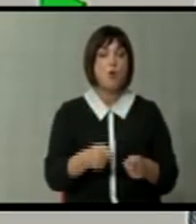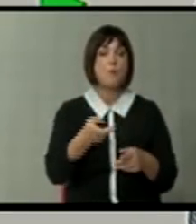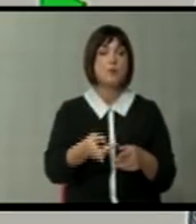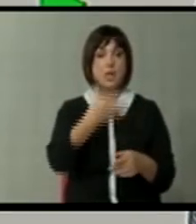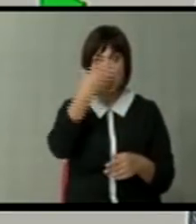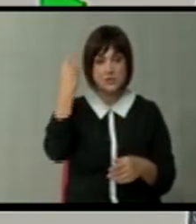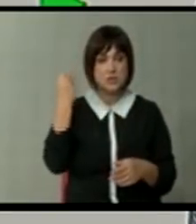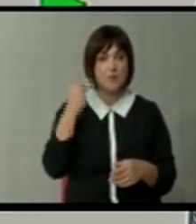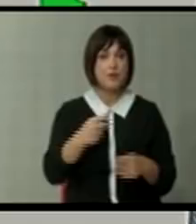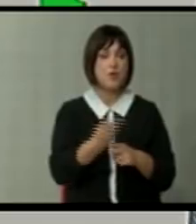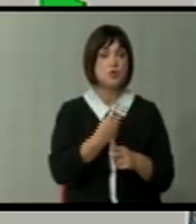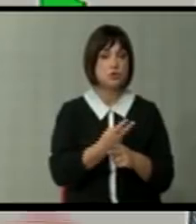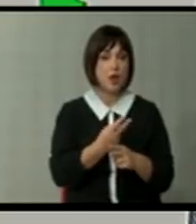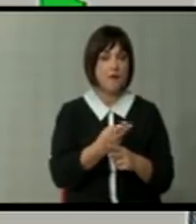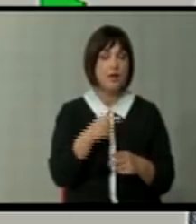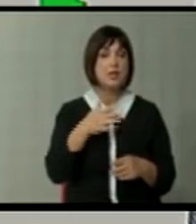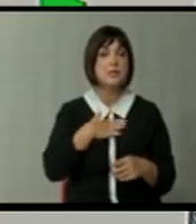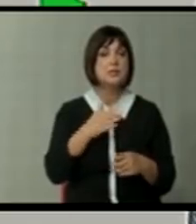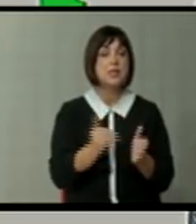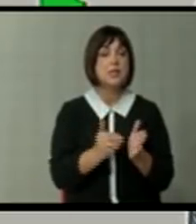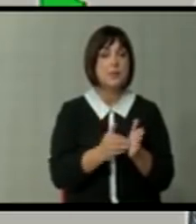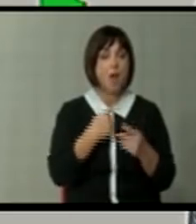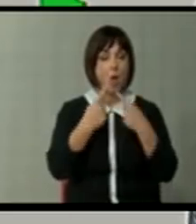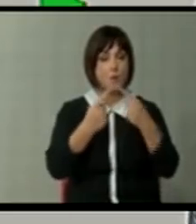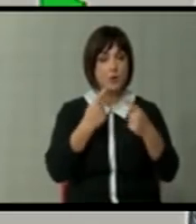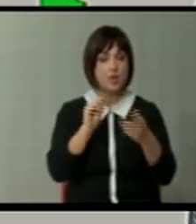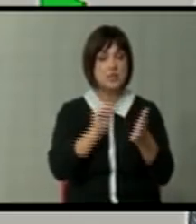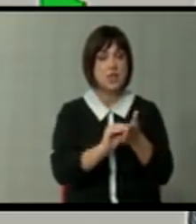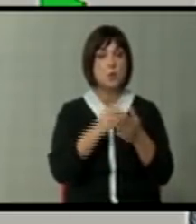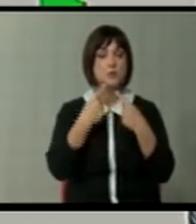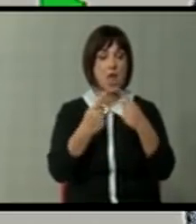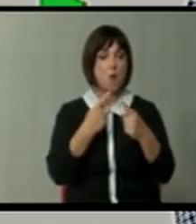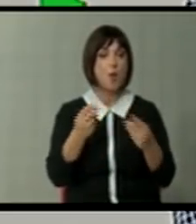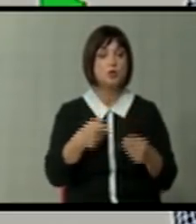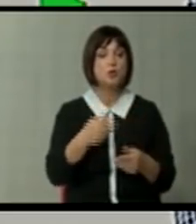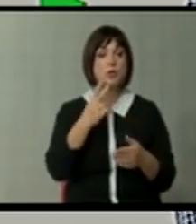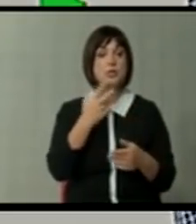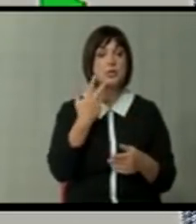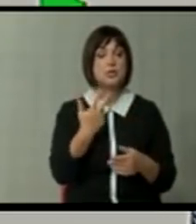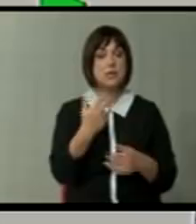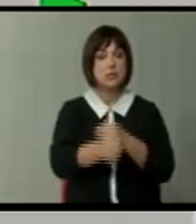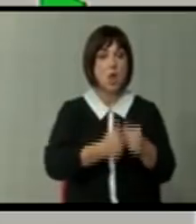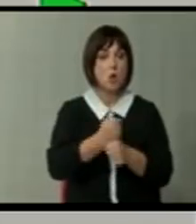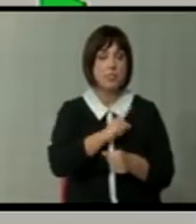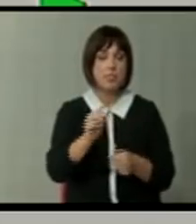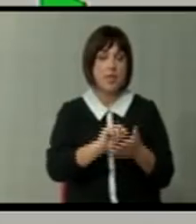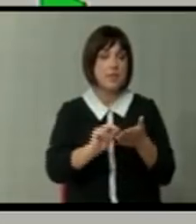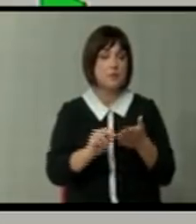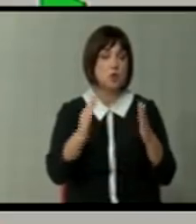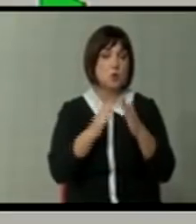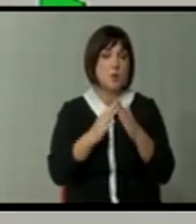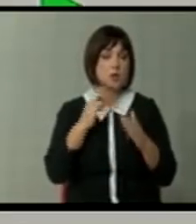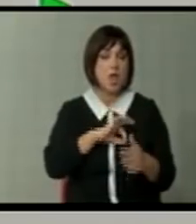заборавиме како држава. И нас затоа ни треба датум за преговори. Защо очигледно 30 години ние не си ја напишавме